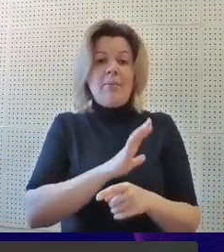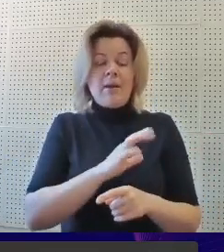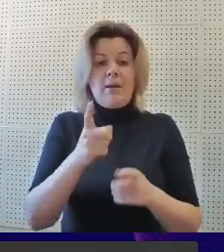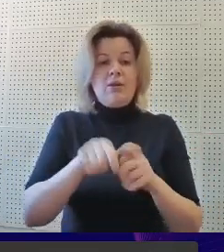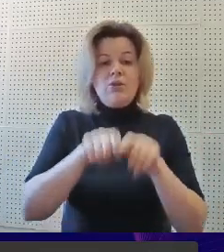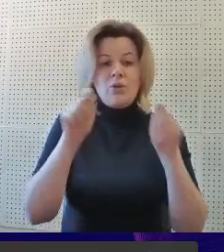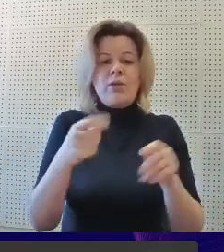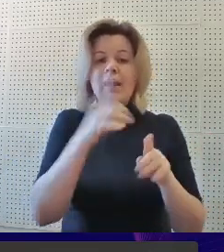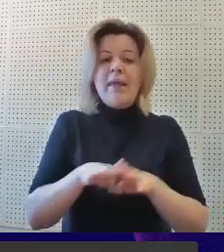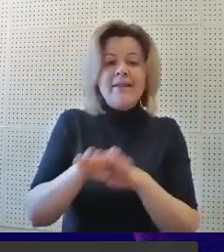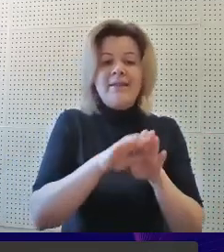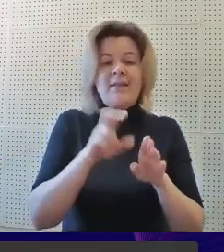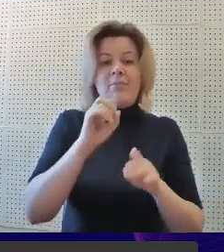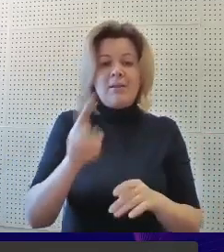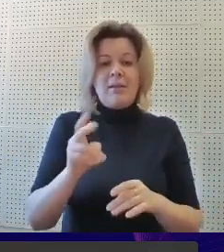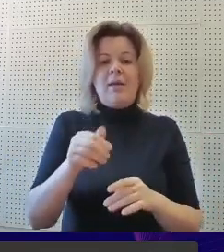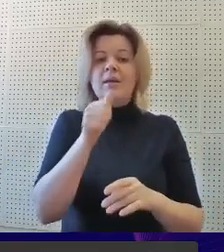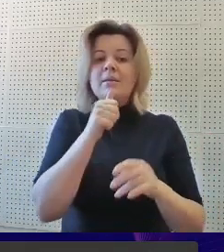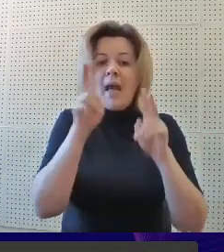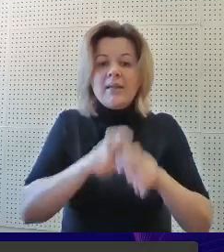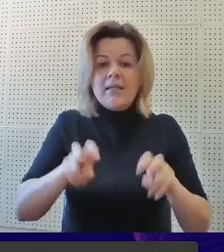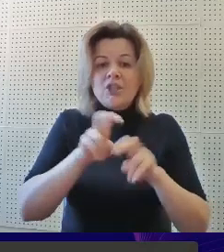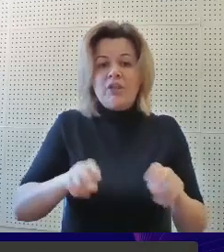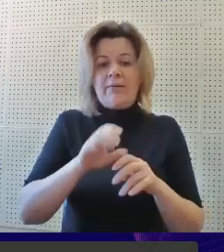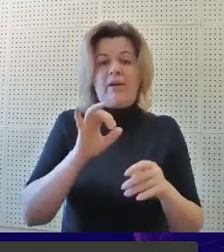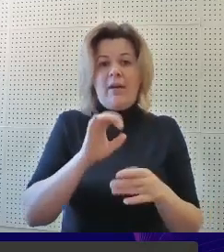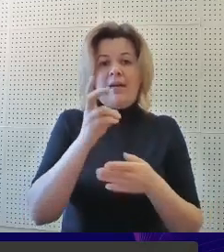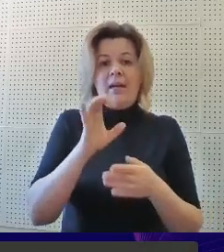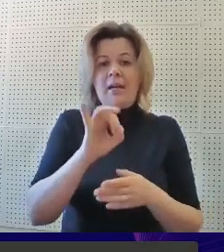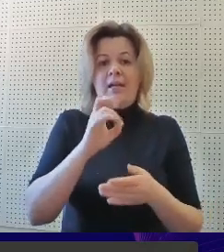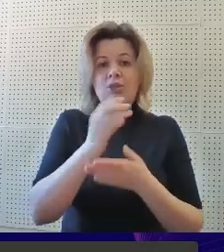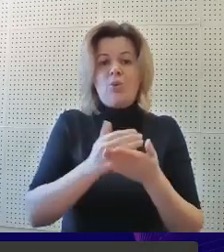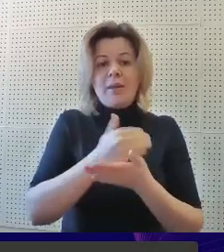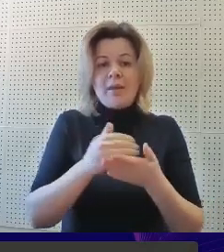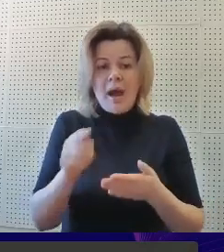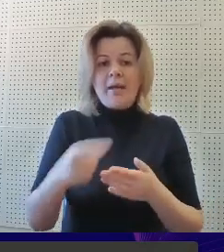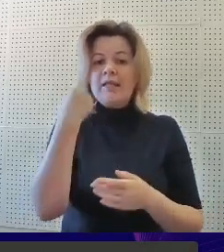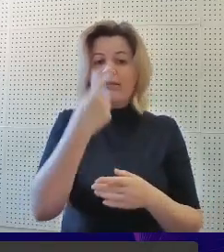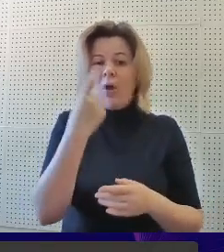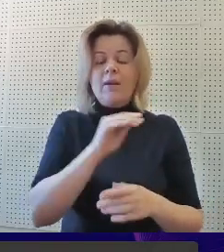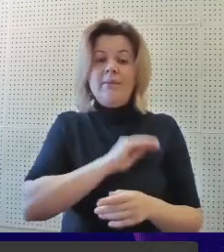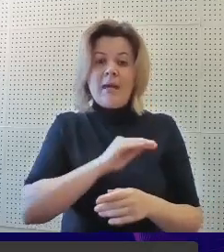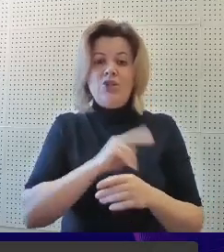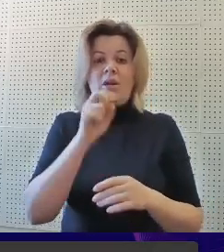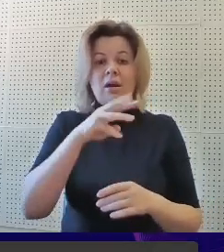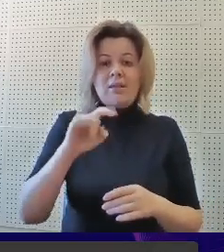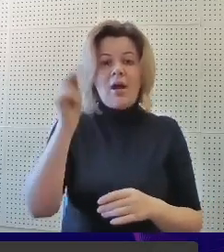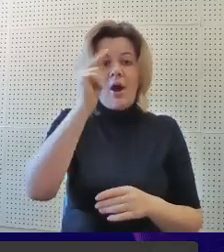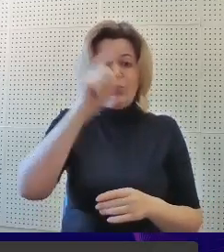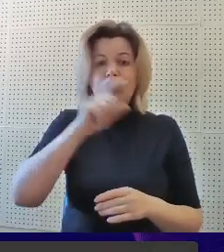созданы единый банк диагностического инструментария, индивидуальные психологические карты обучающихся с ОВЗ,